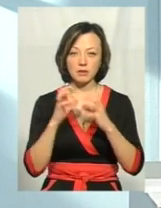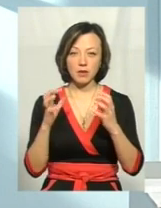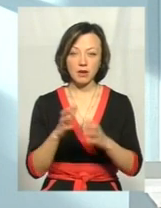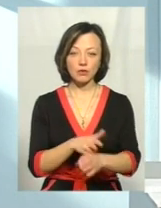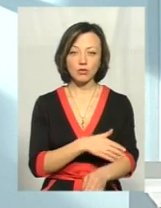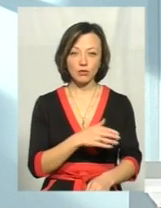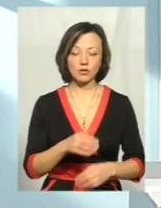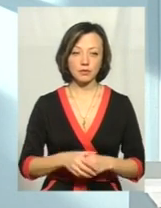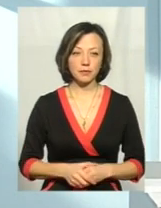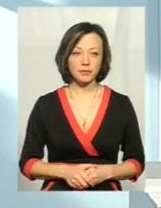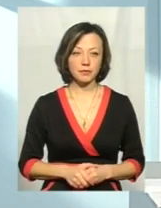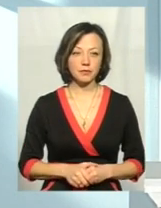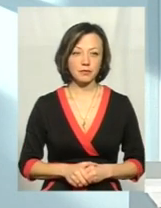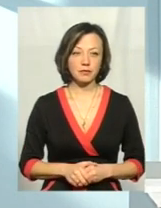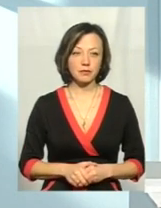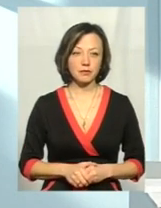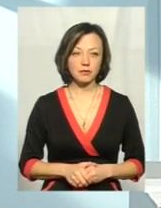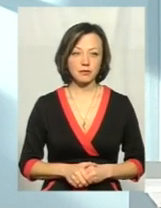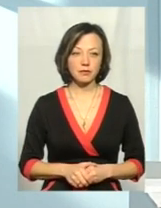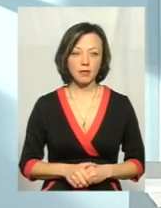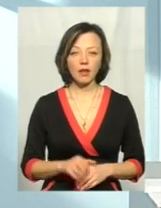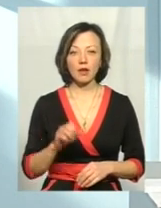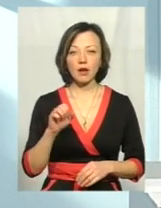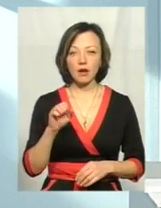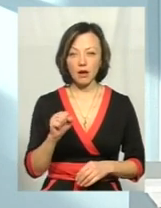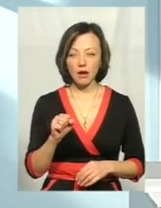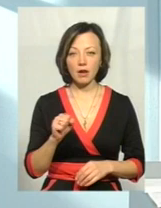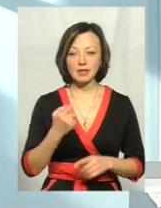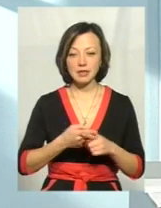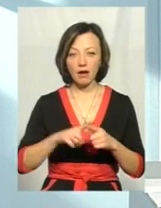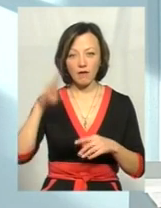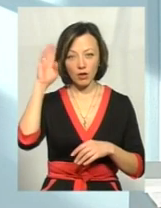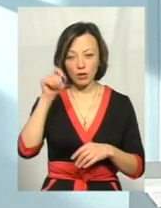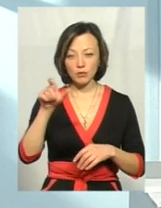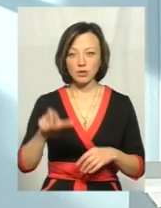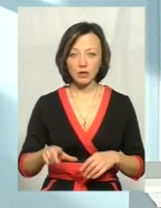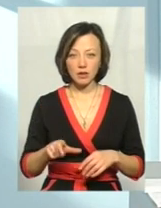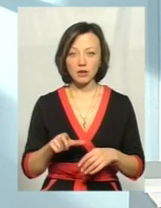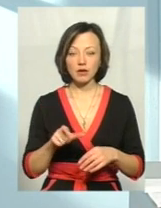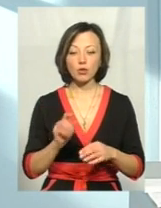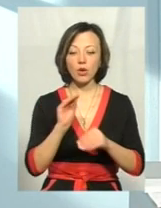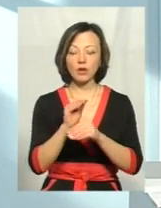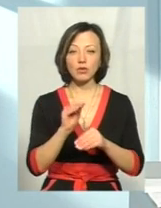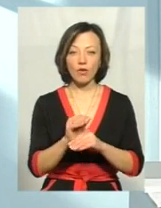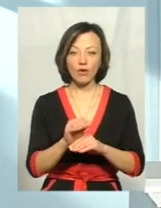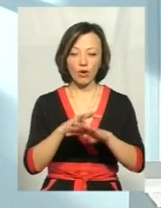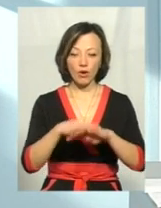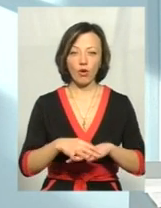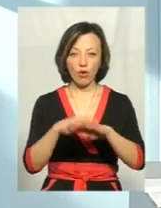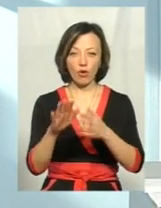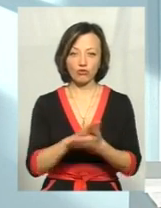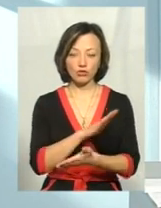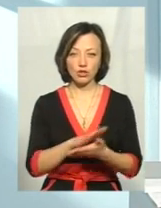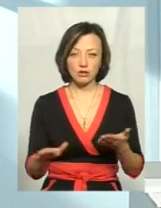значно довше, дає її змогу консерванту. А вона проходить певні процеси до очистки, ця вода, тому що